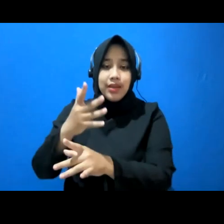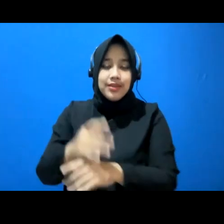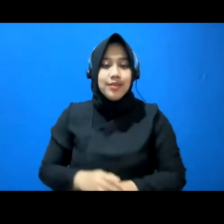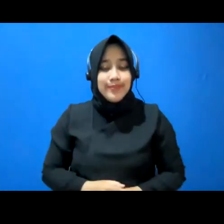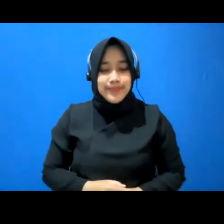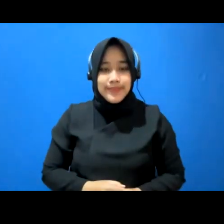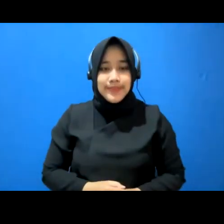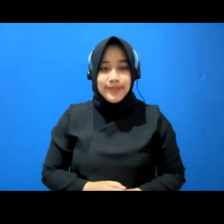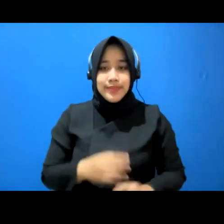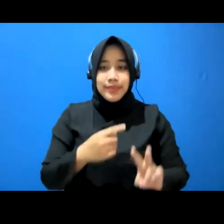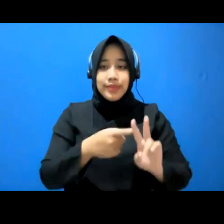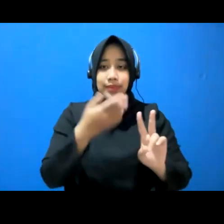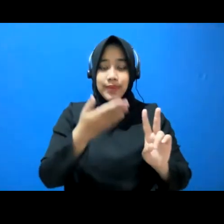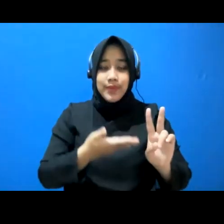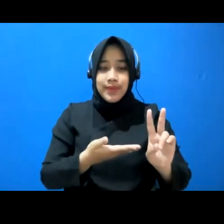Yang kedua,